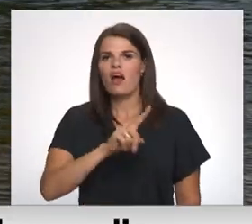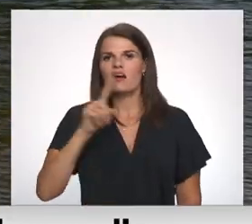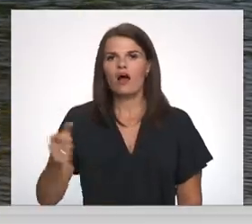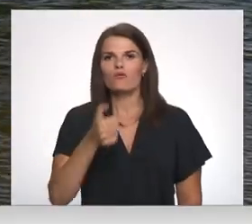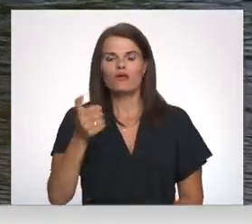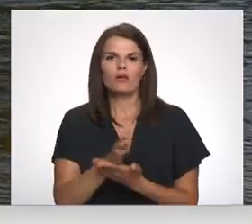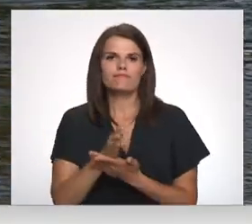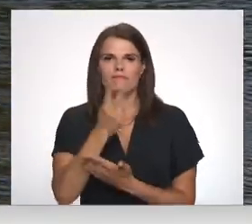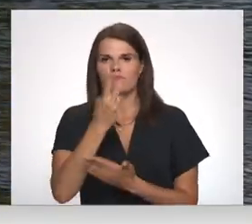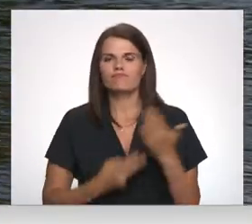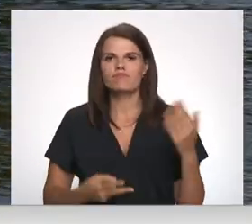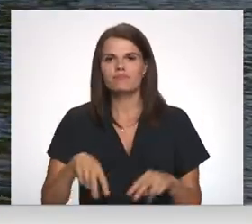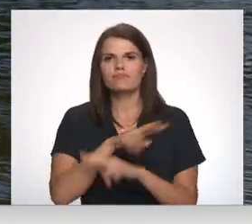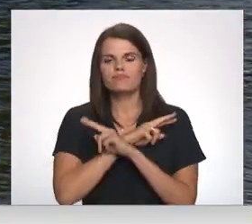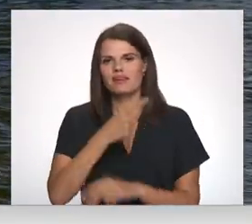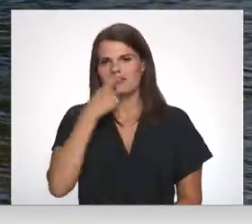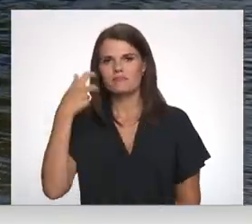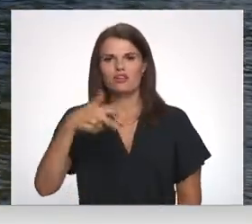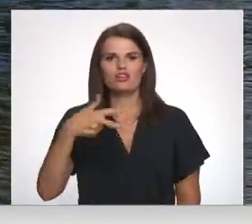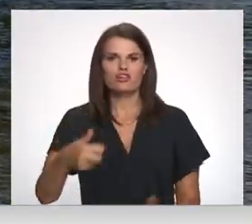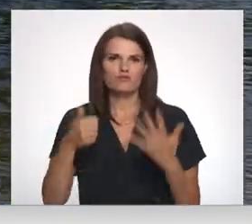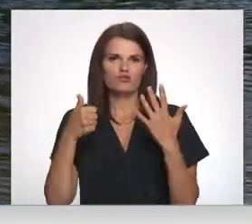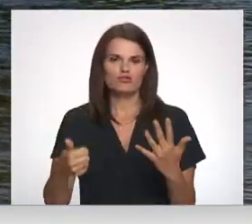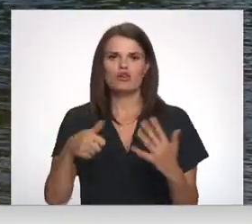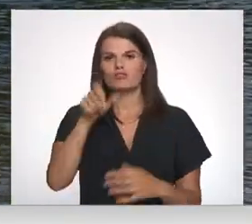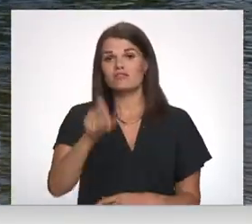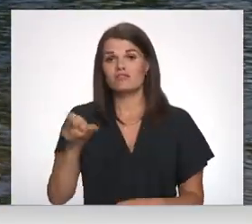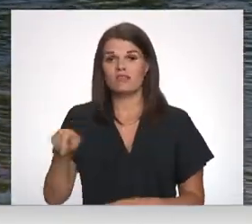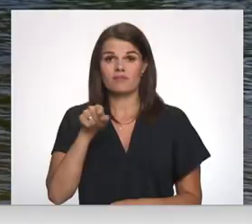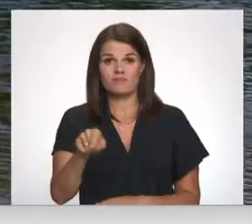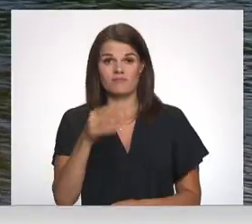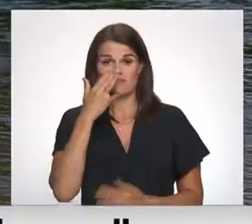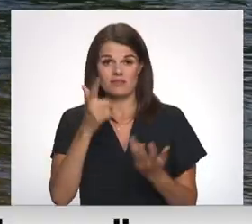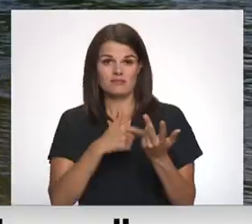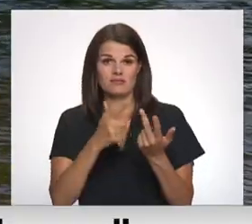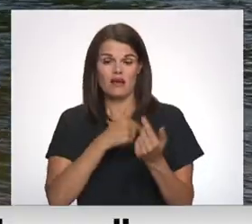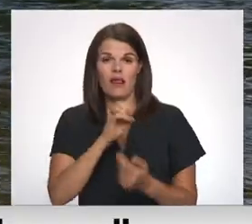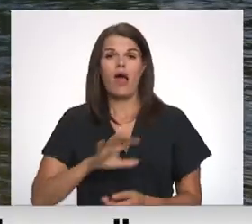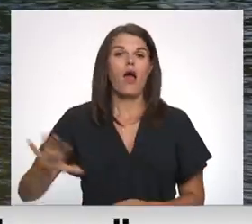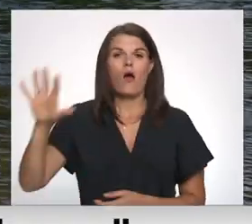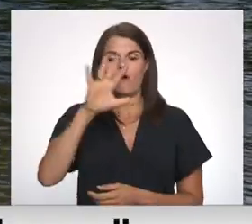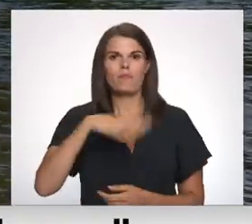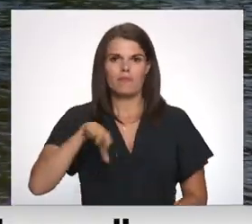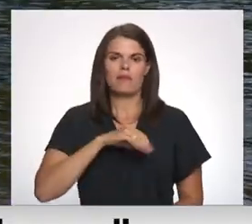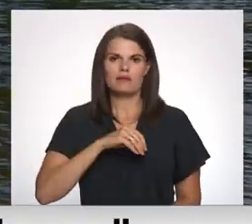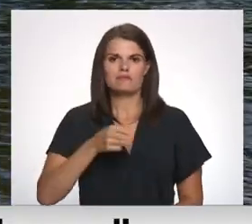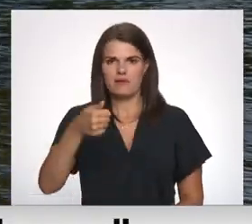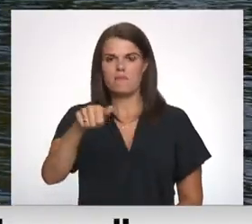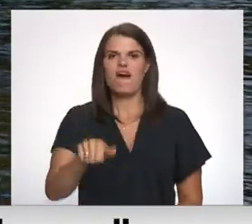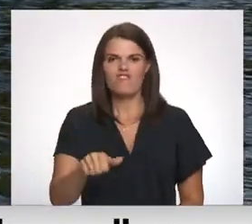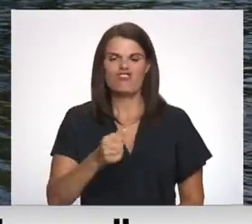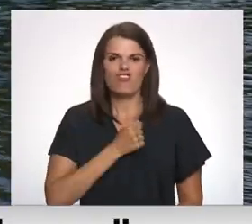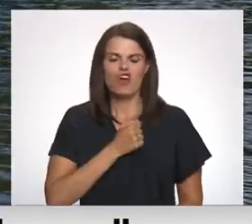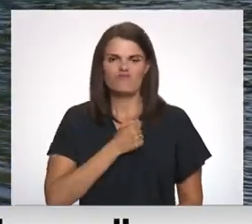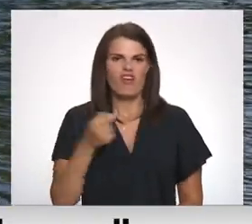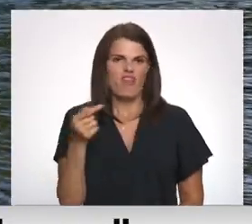136 cilvēki. Šis skaitlis starp Eiropas Savienības valstīm mūs ierindo pirmajās vietās, diemžēl